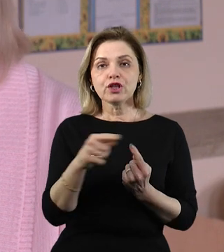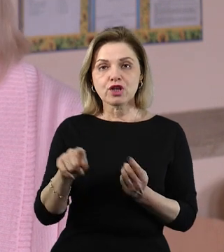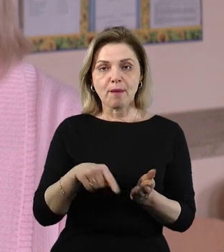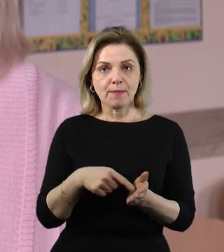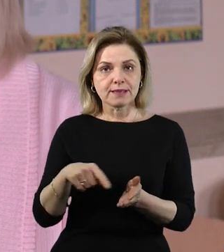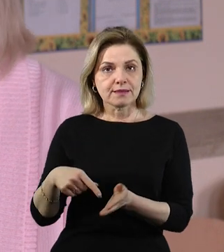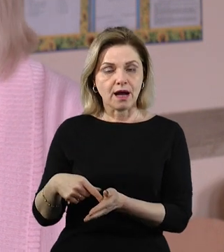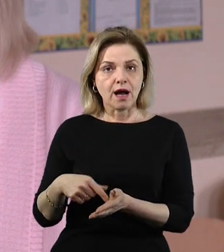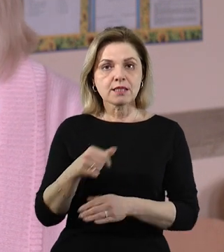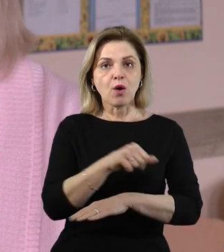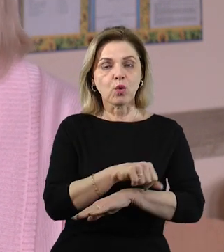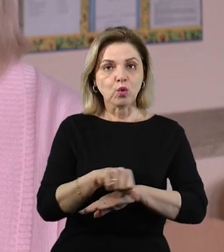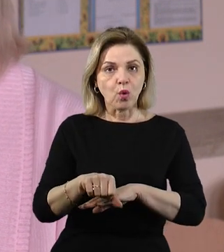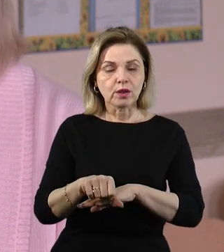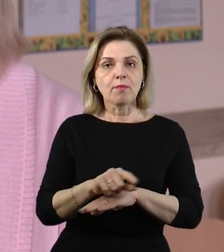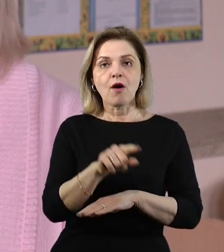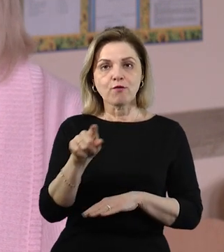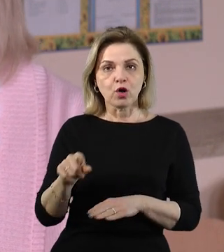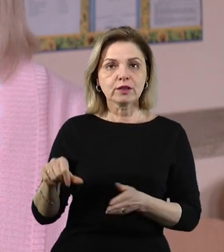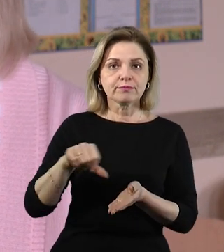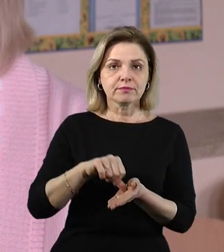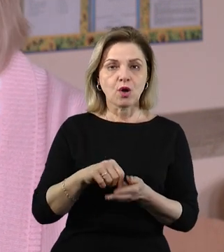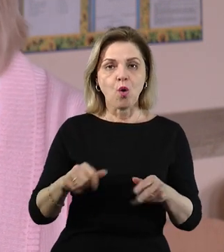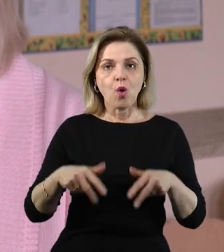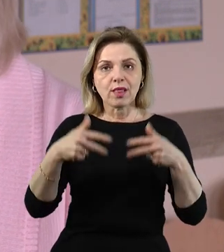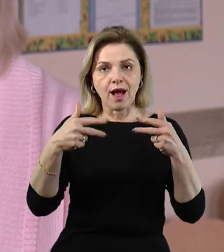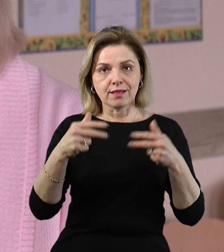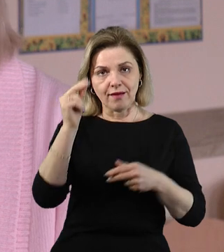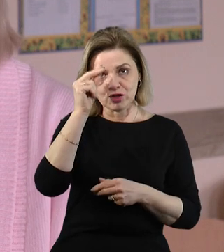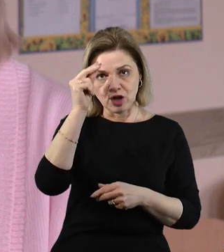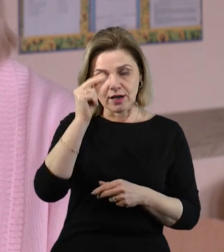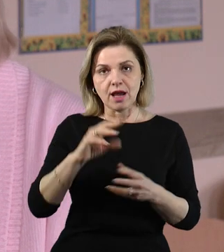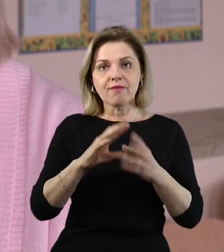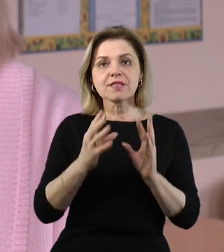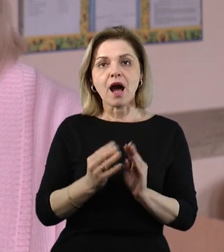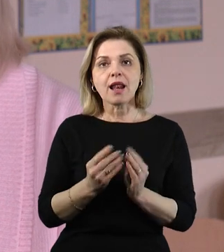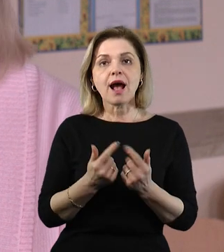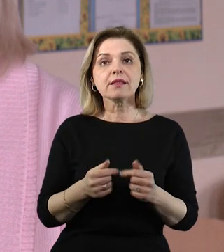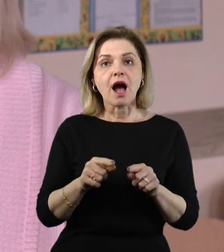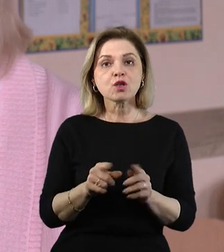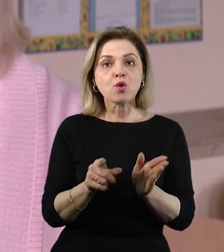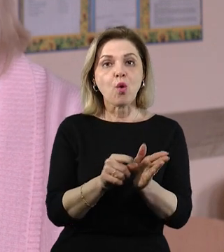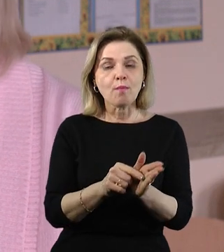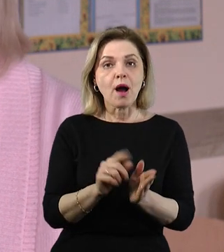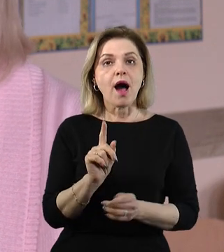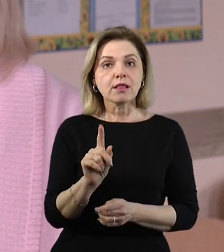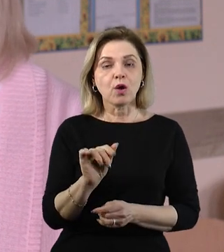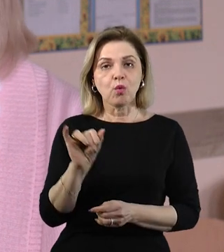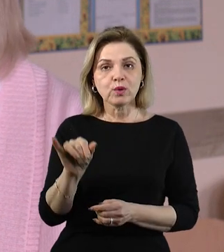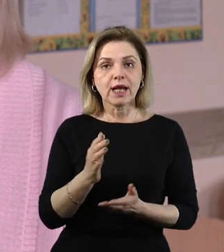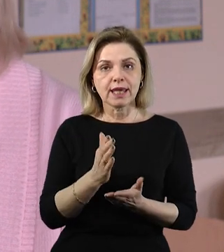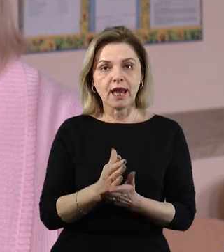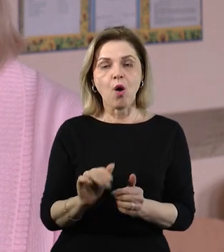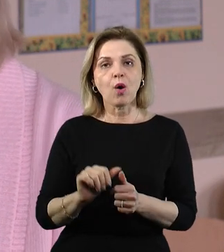містах і за кордоном, вони долучені до онлайн-навчання з загальним класом, але у них є